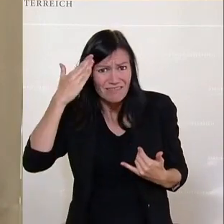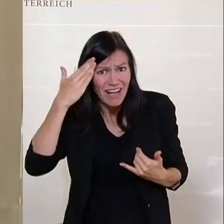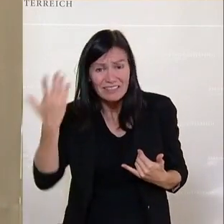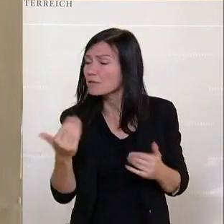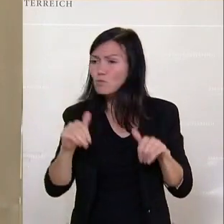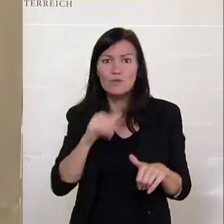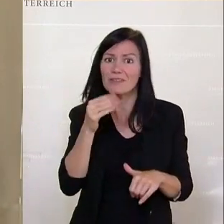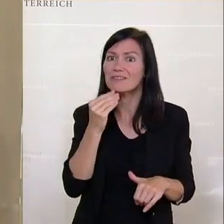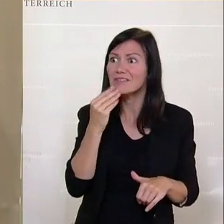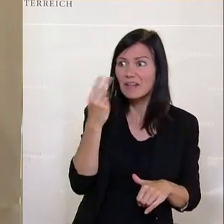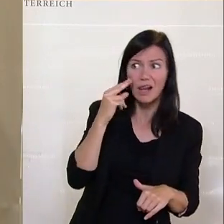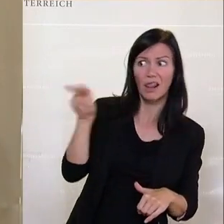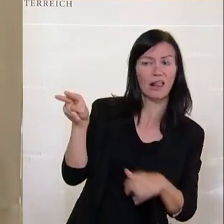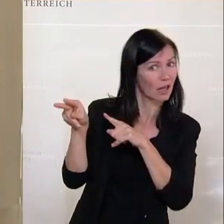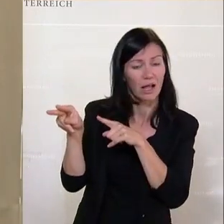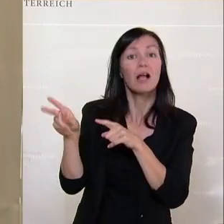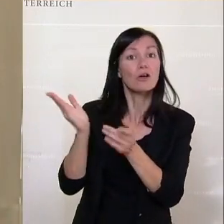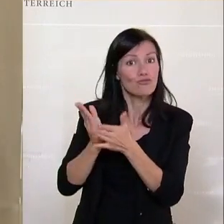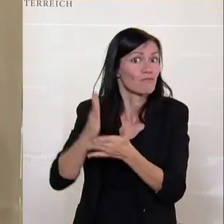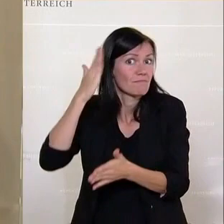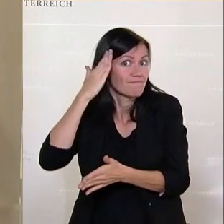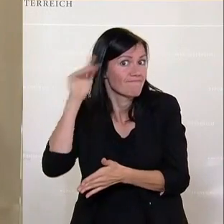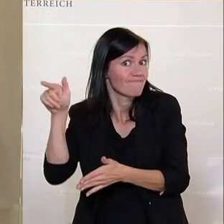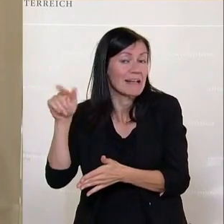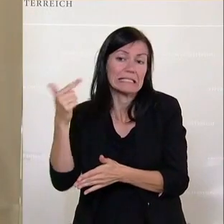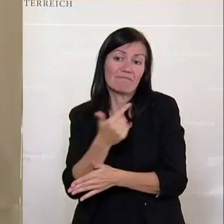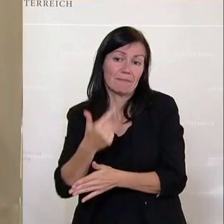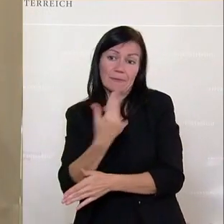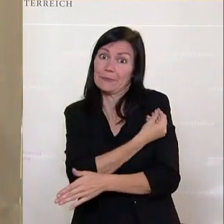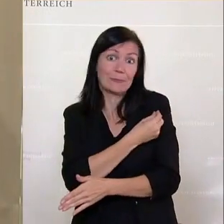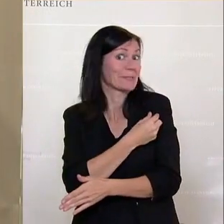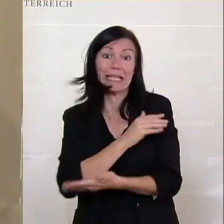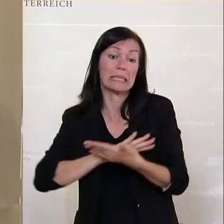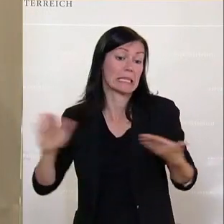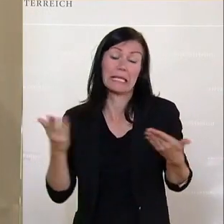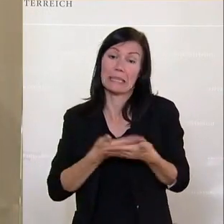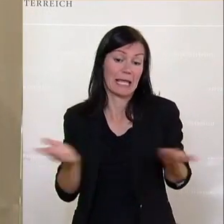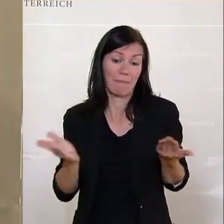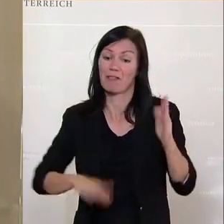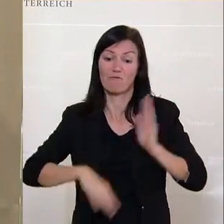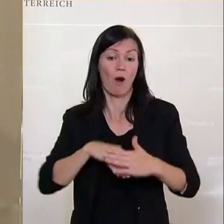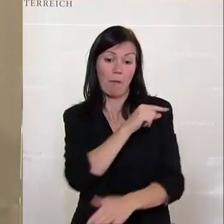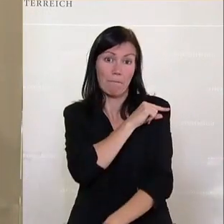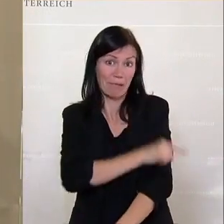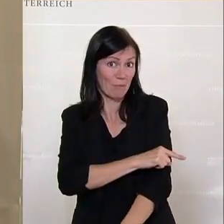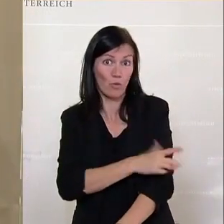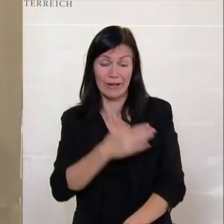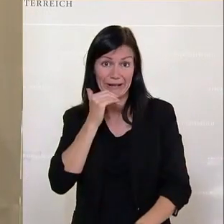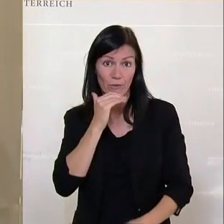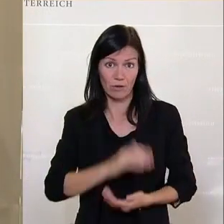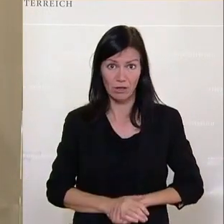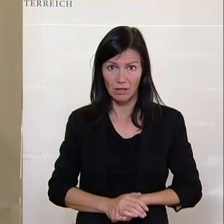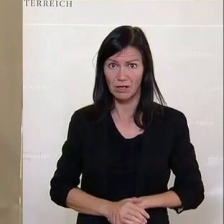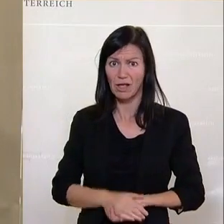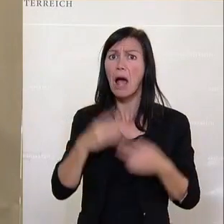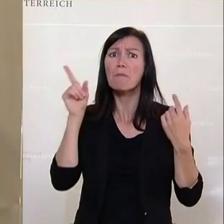nach Israel schauen, weil die haben schon lange erkannt, dass nach zwei Stichen niemand voll immunisiert ist. Aber ihr kurbelt diese